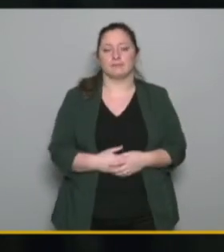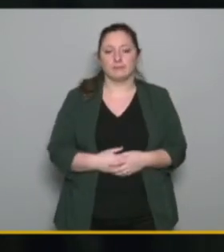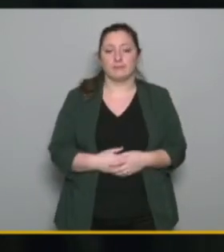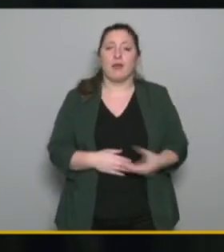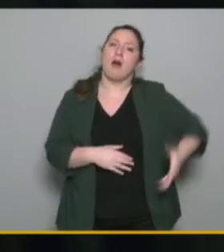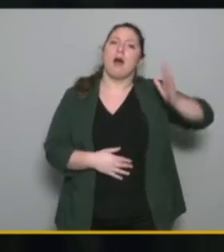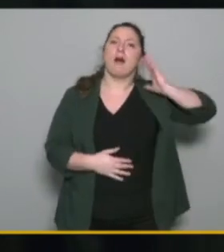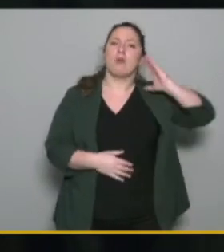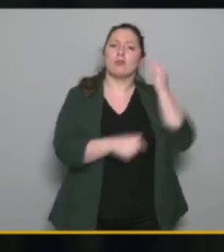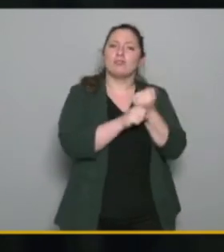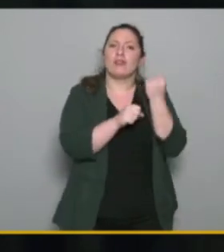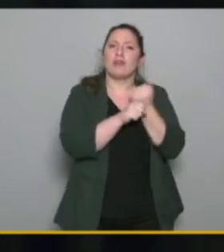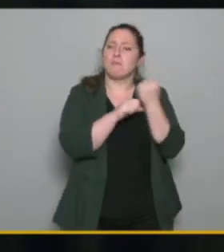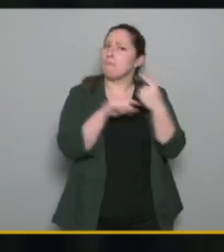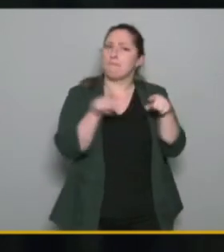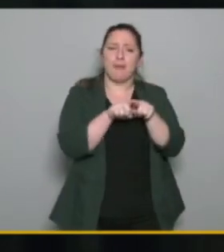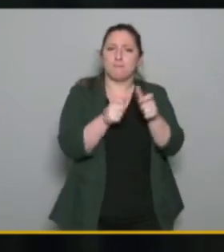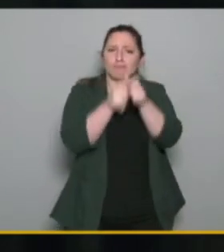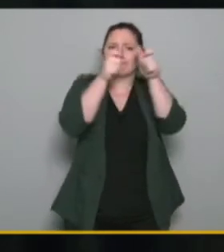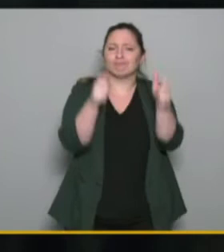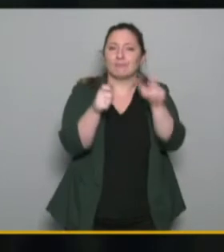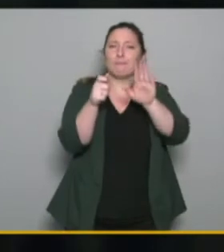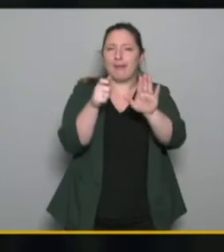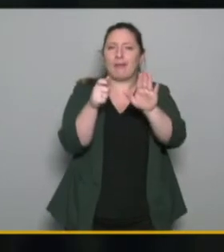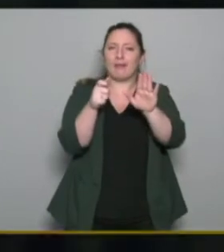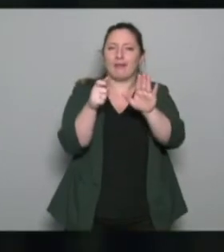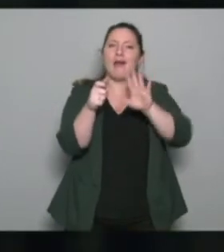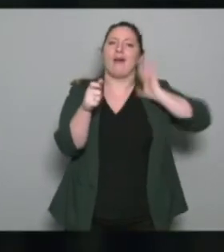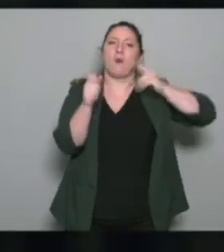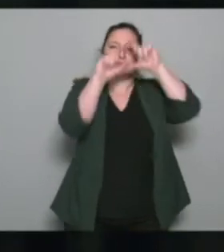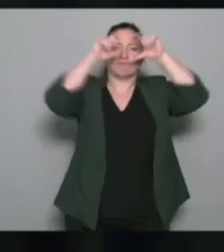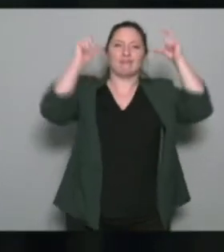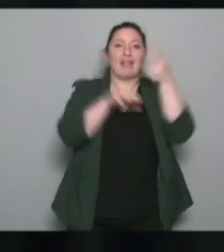auparavant, j'exerçais déjà dans la même collectivité, mais en tant qu'éducatrice sportive.